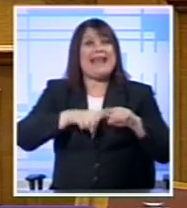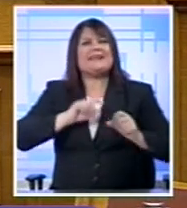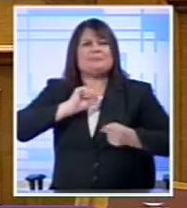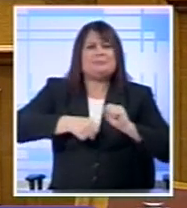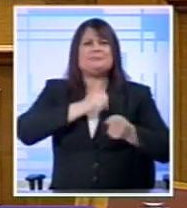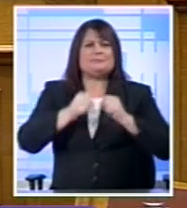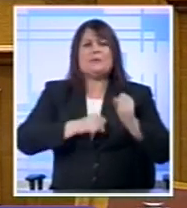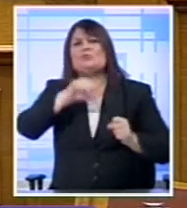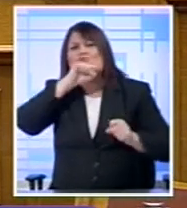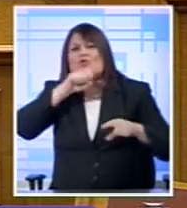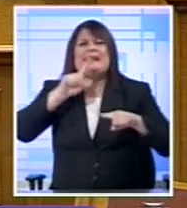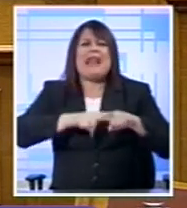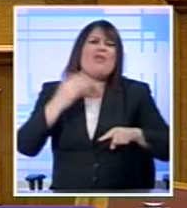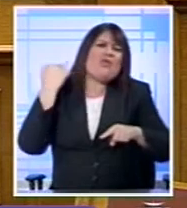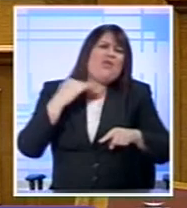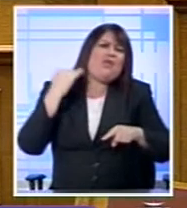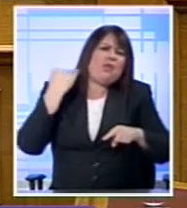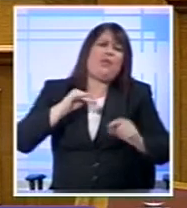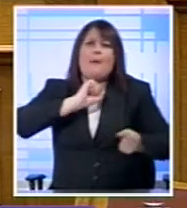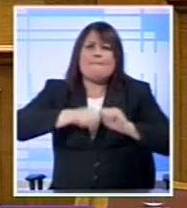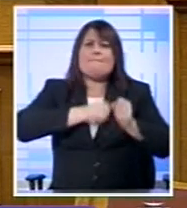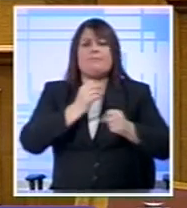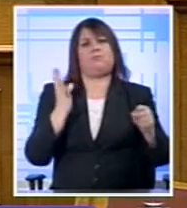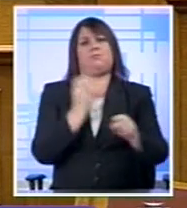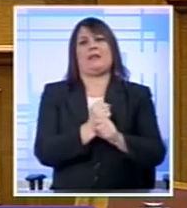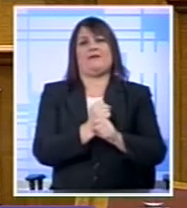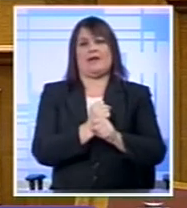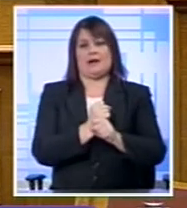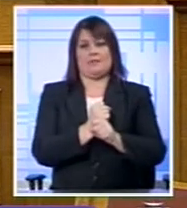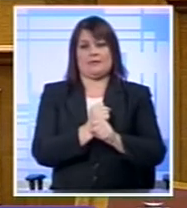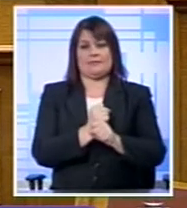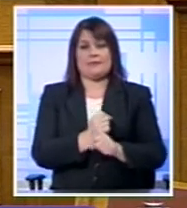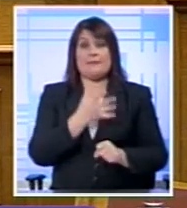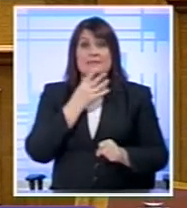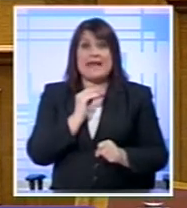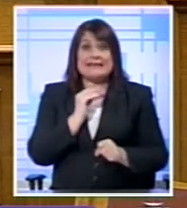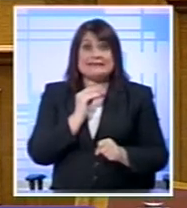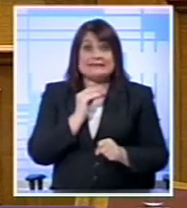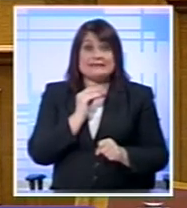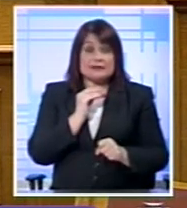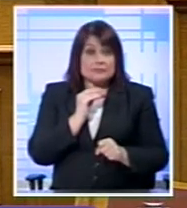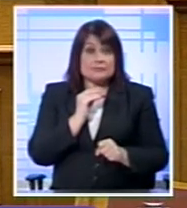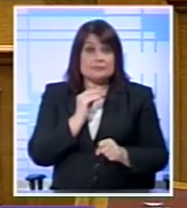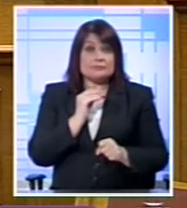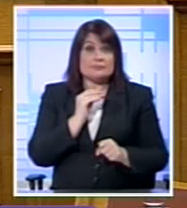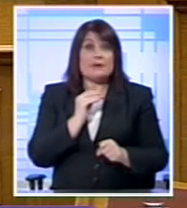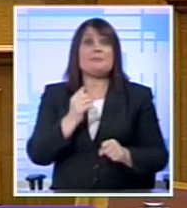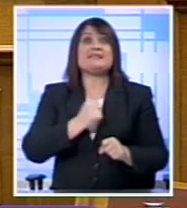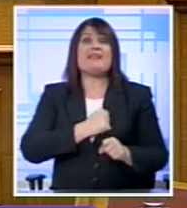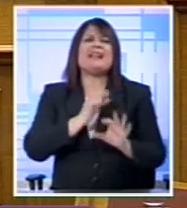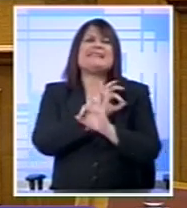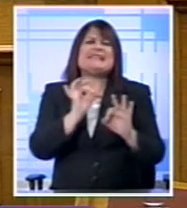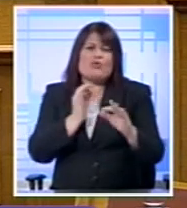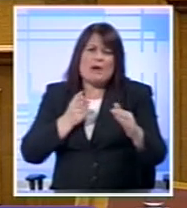πατριωτικές θυσίες των Ελλήνων Καταφέραμε να αποτρέψουμε Αυτό που εντός και εκτός Θεωρούσαν αναπόφευκτο